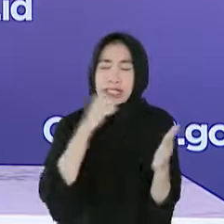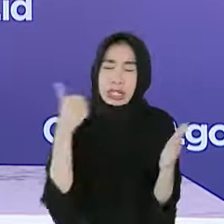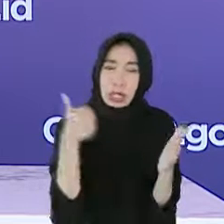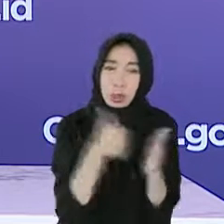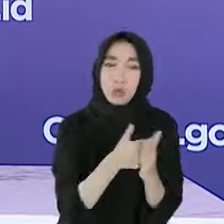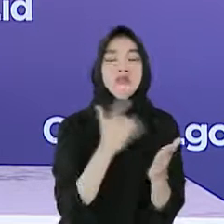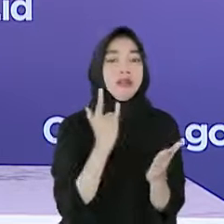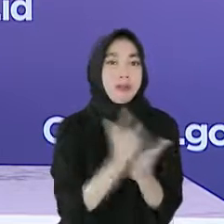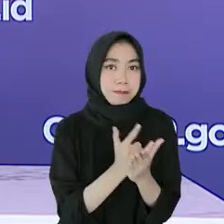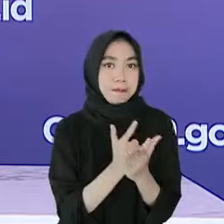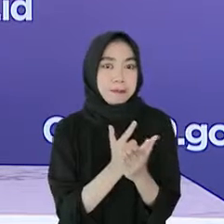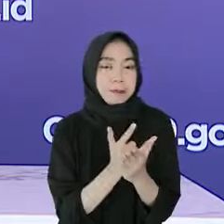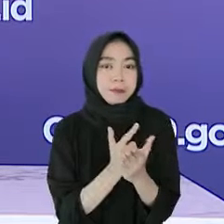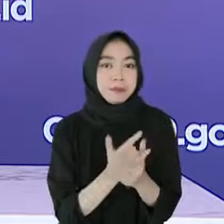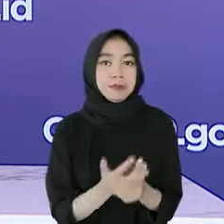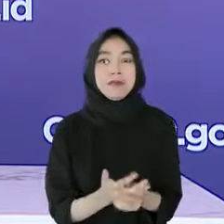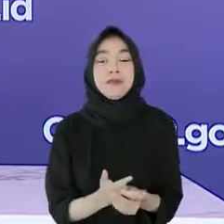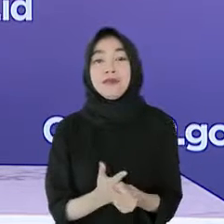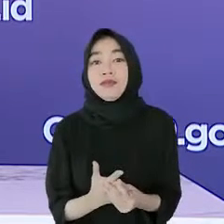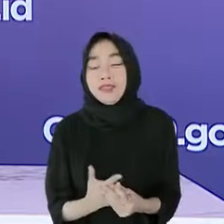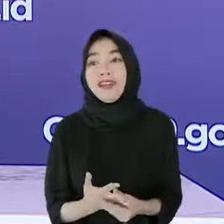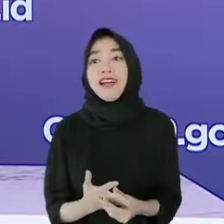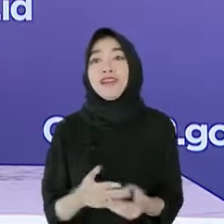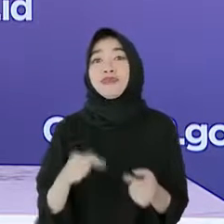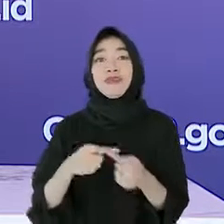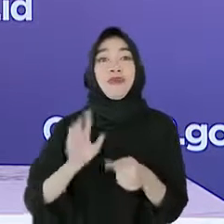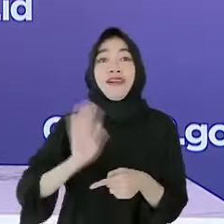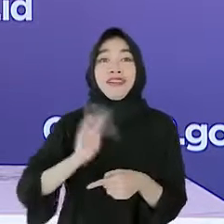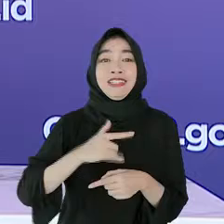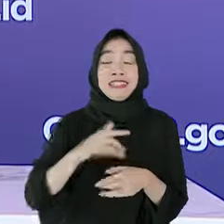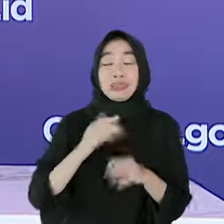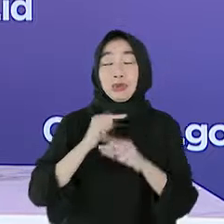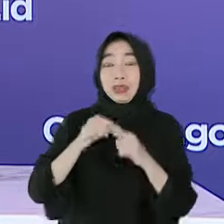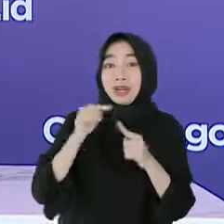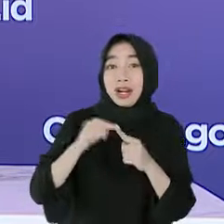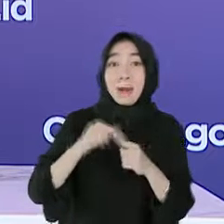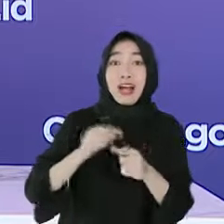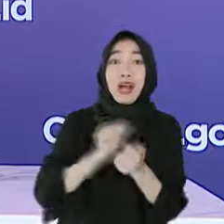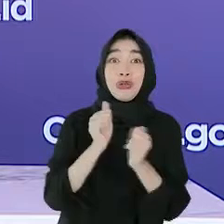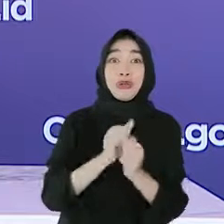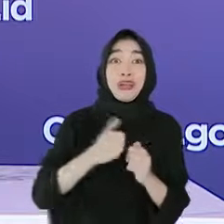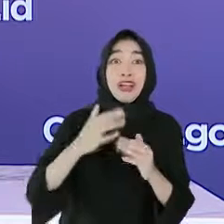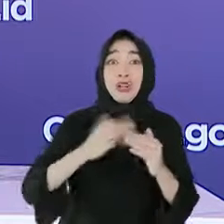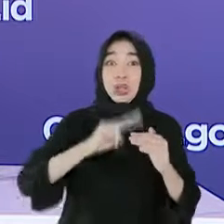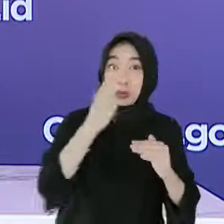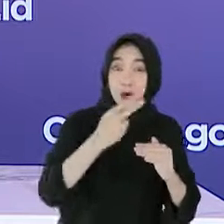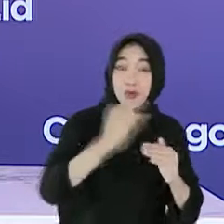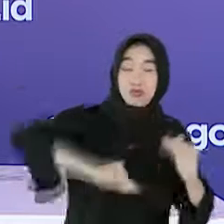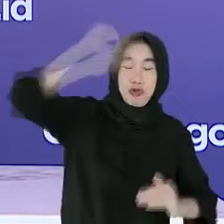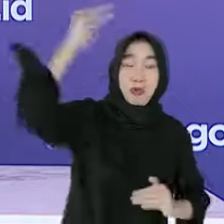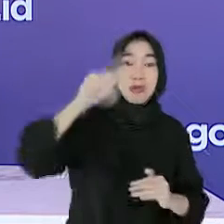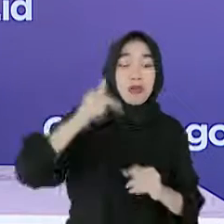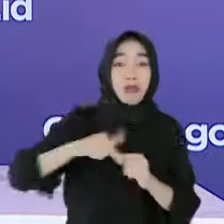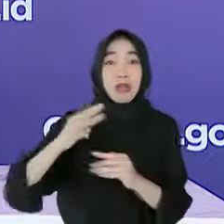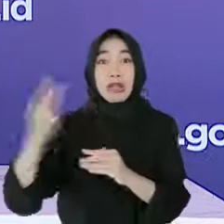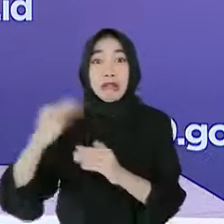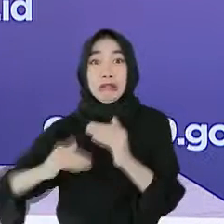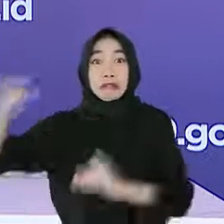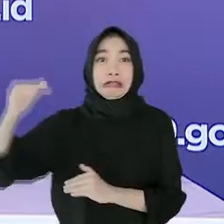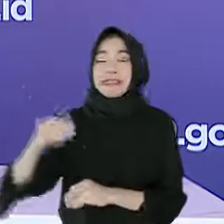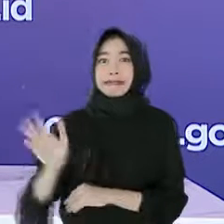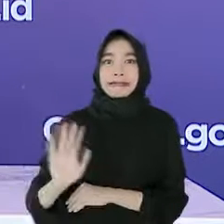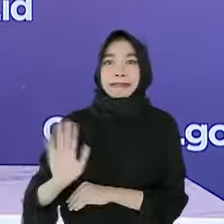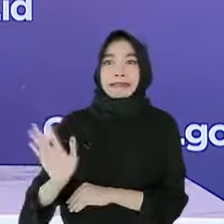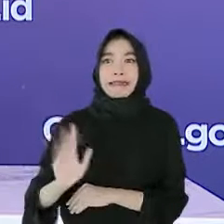kesehatan sehingga kita tidak harus kembali belajar melalui lonjakan kasus selanjutnya. Terlebih, kita akan